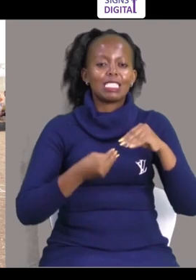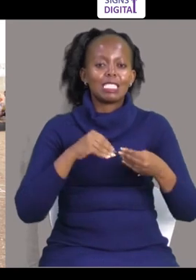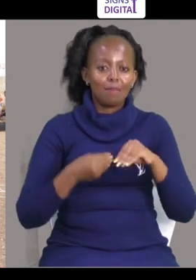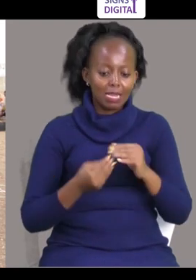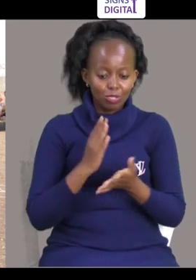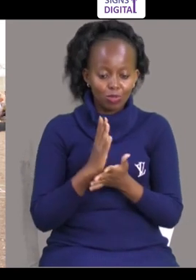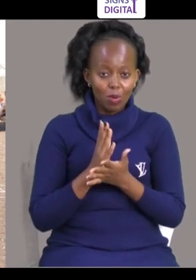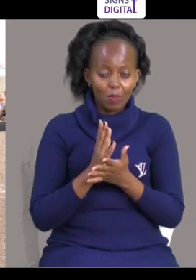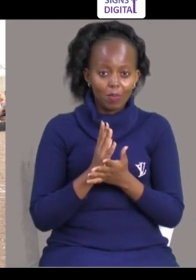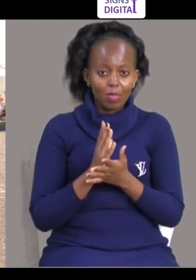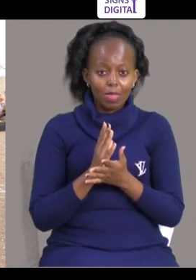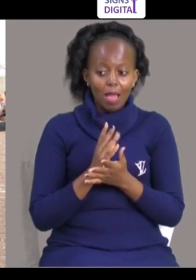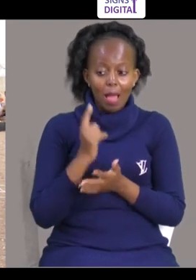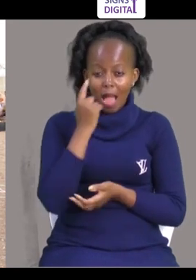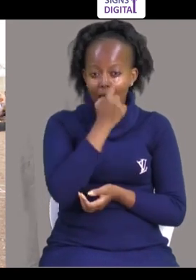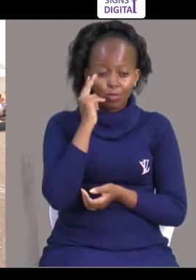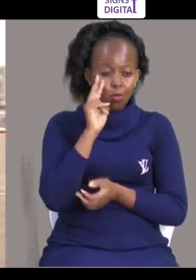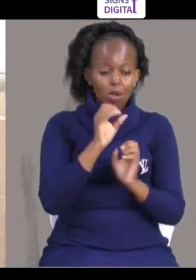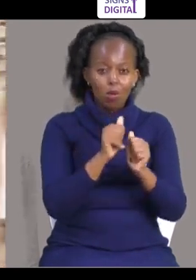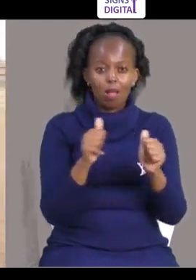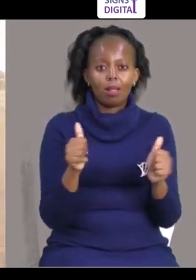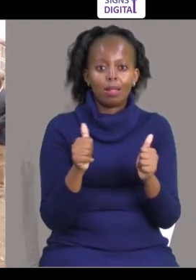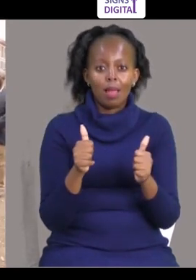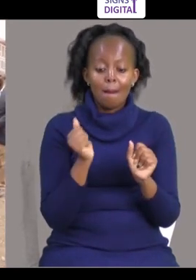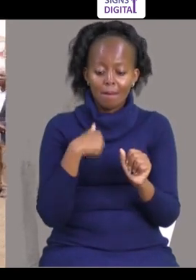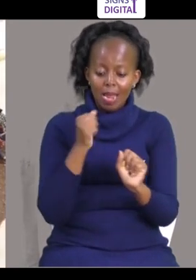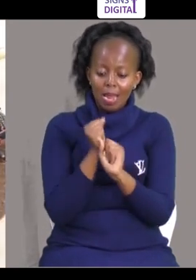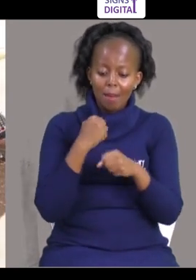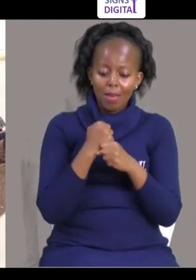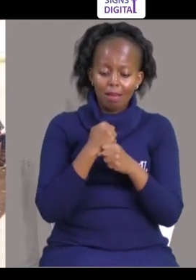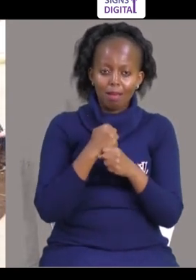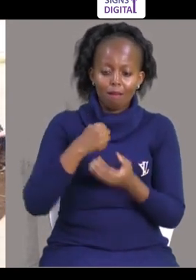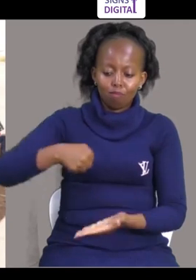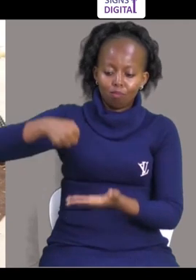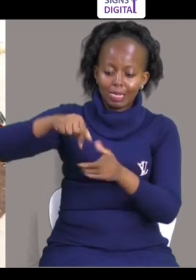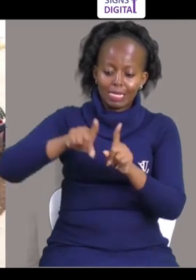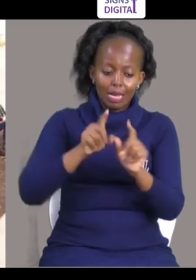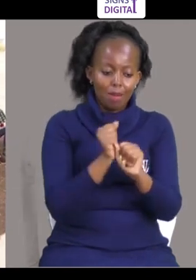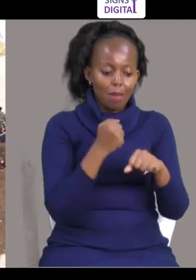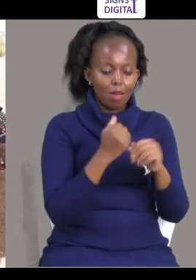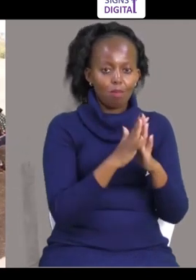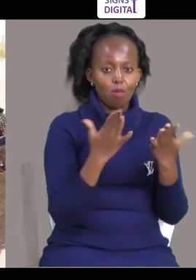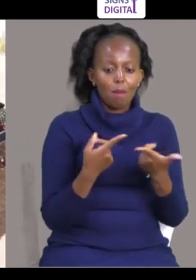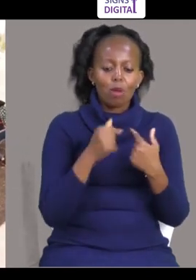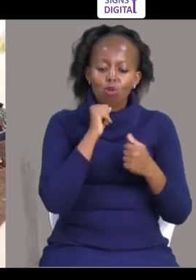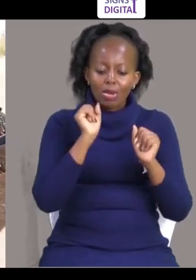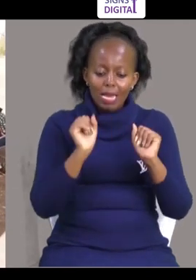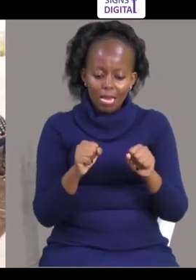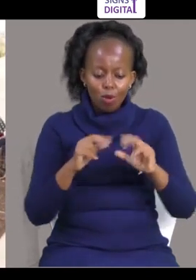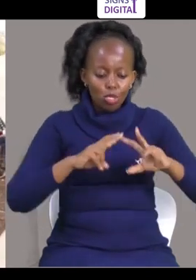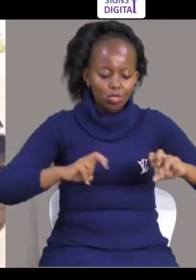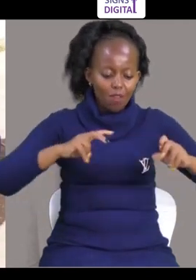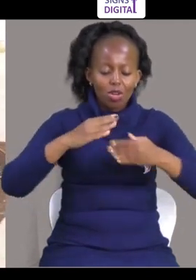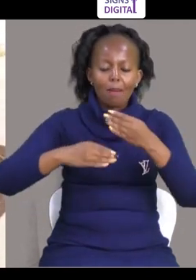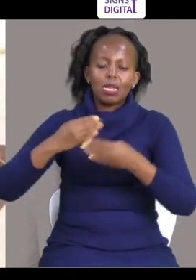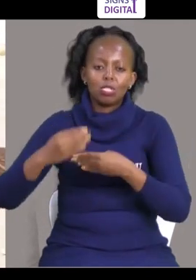mawu Lakini mimi ne mwale mawu Mimi ni mle magu wa macho, tunatengeneza viondo, tunatengeneza vikabu